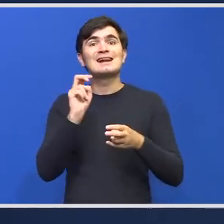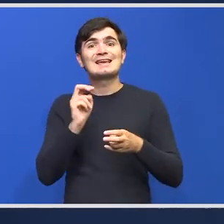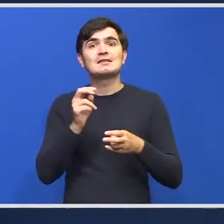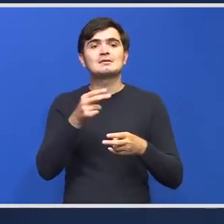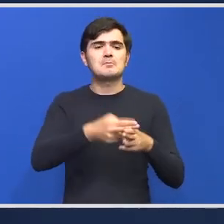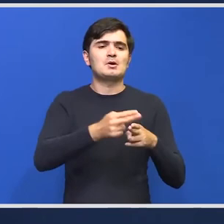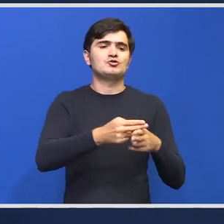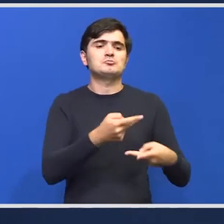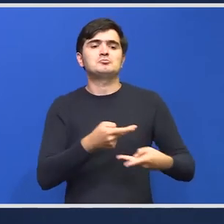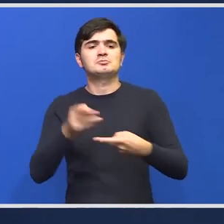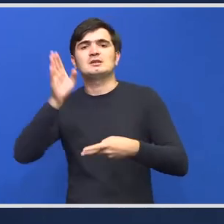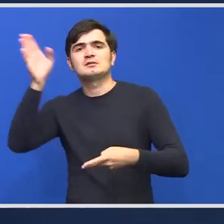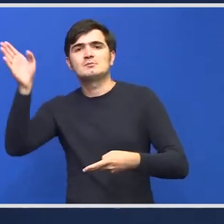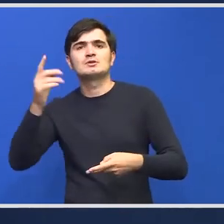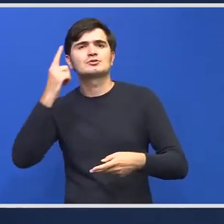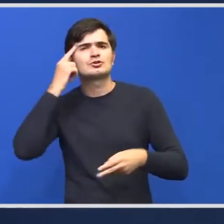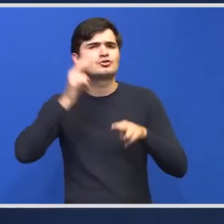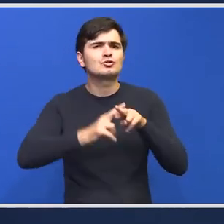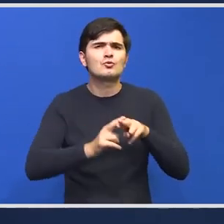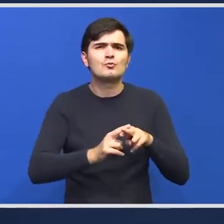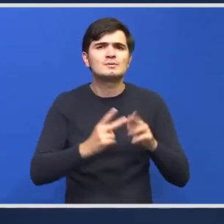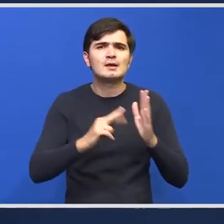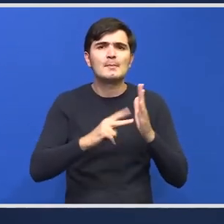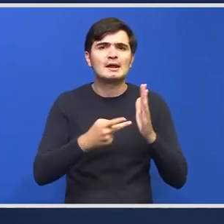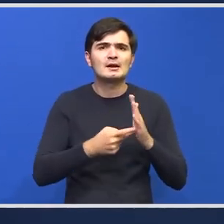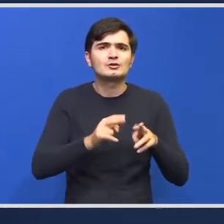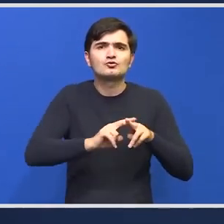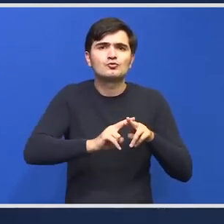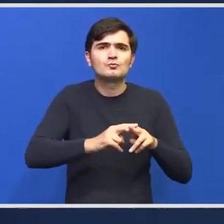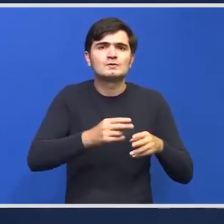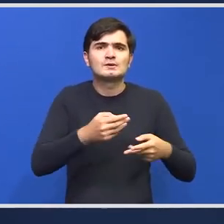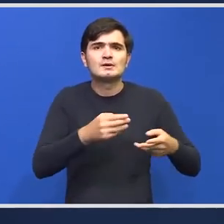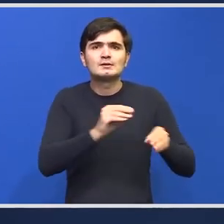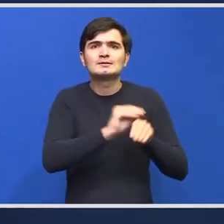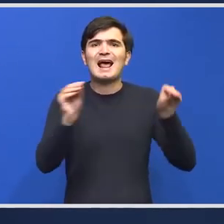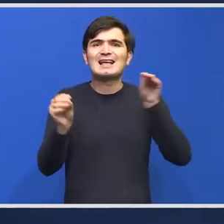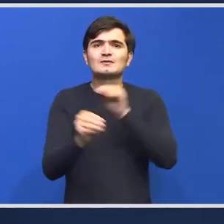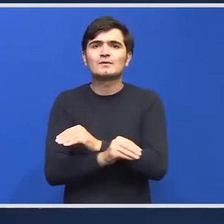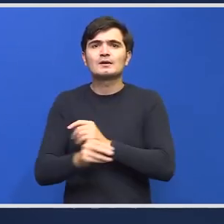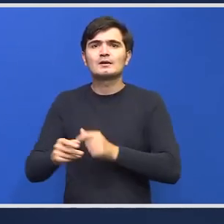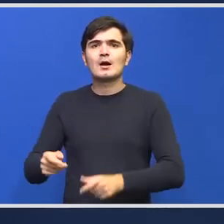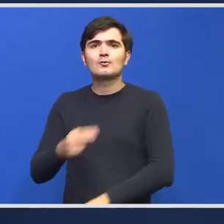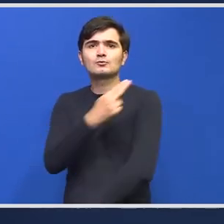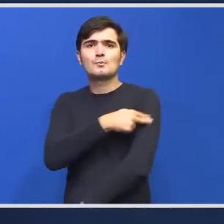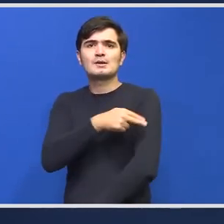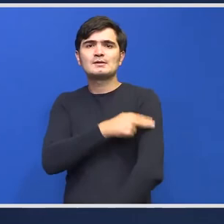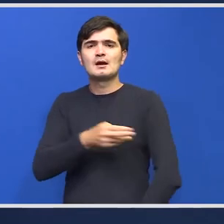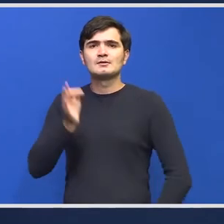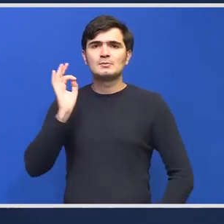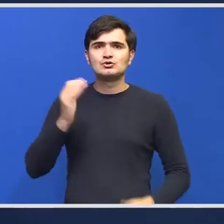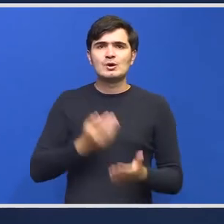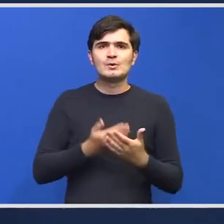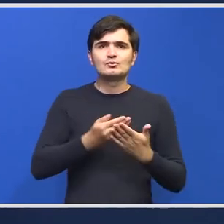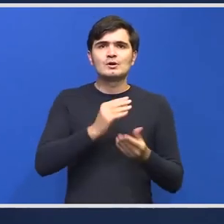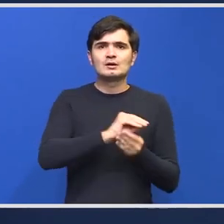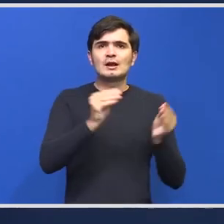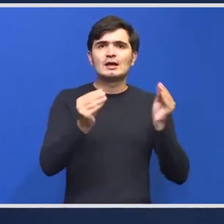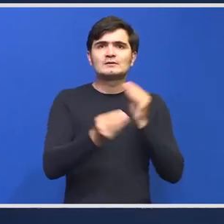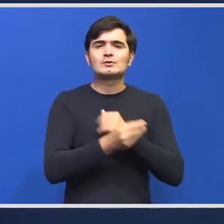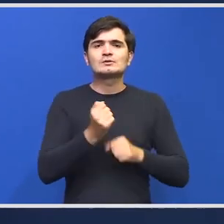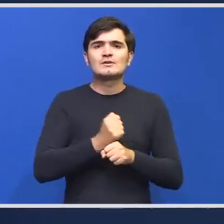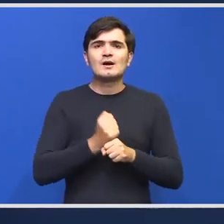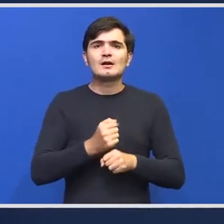pacient cum să-l trimiți cum să-l transferi spre o unitate specializată astfel încât transferul să se facă în